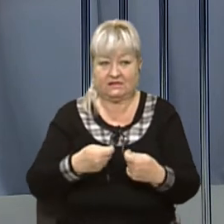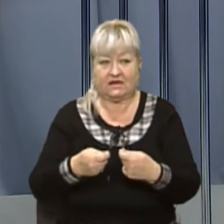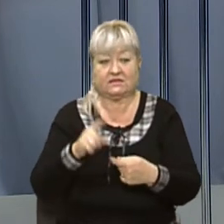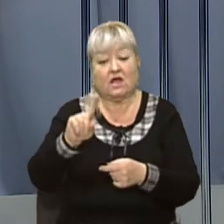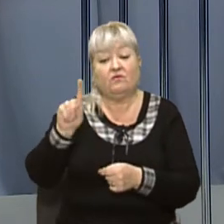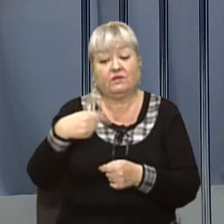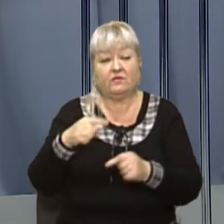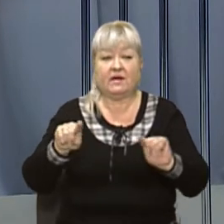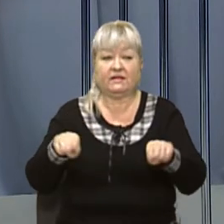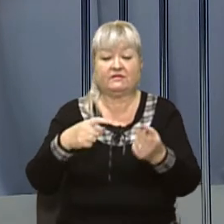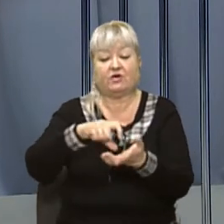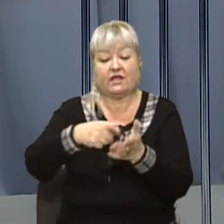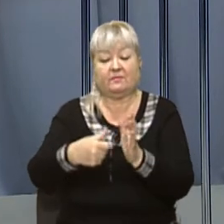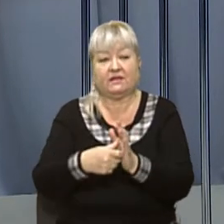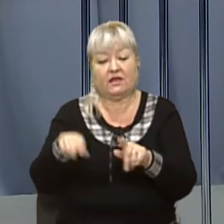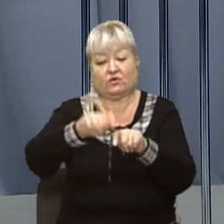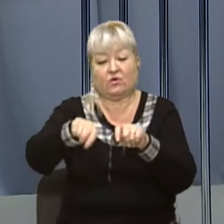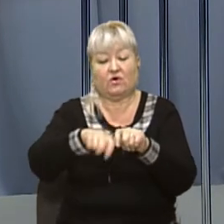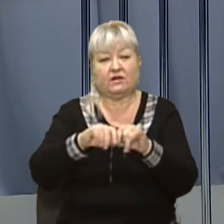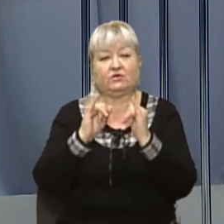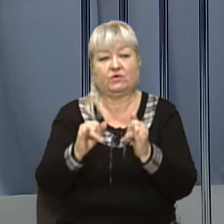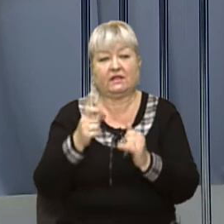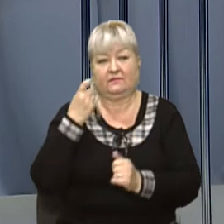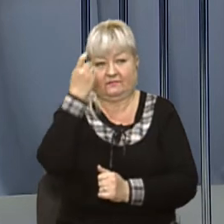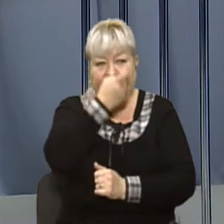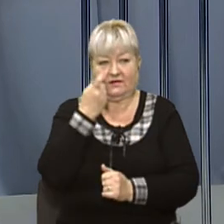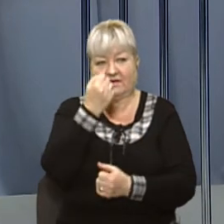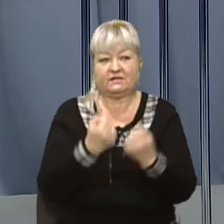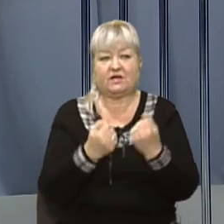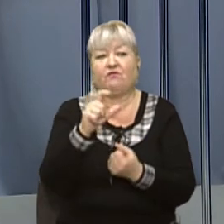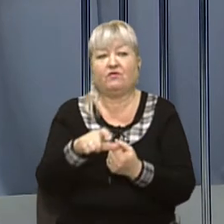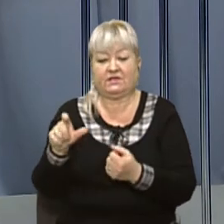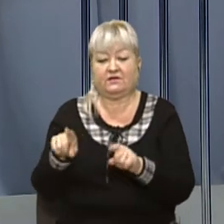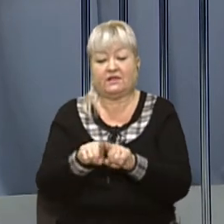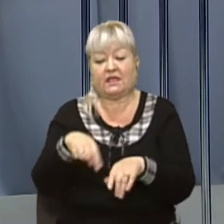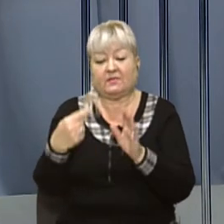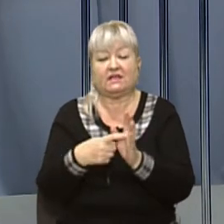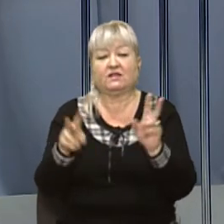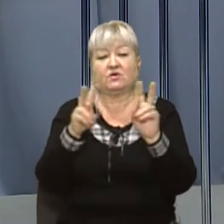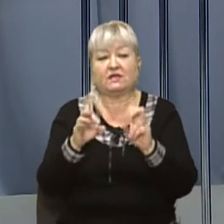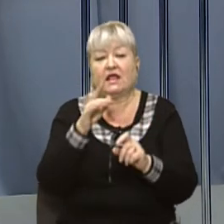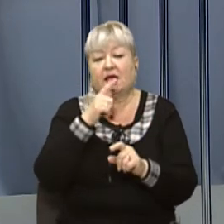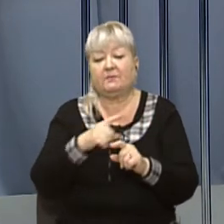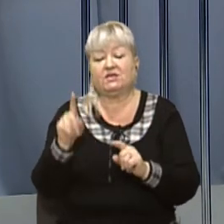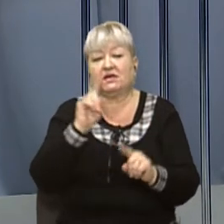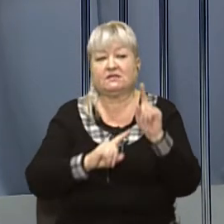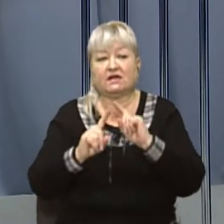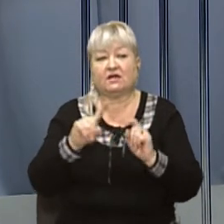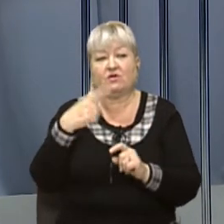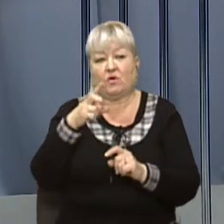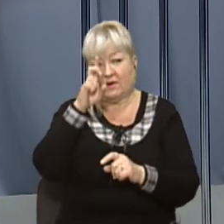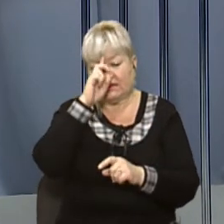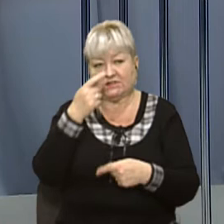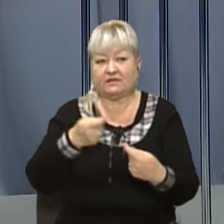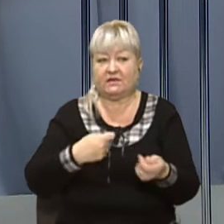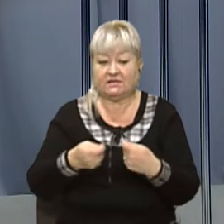Вони вимагали створення кабінету огляду для нетверезих водіїв. Таке питання сьогодні розглядали і під час наради в облдержадміністрації.